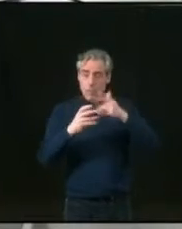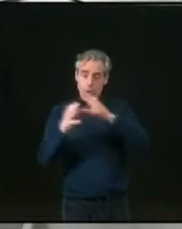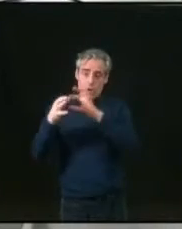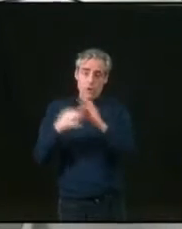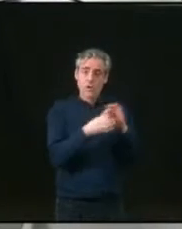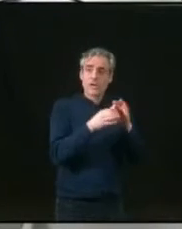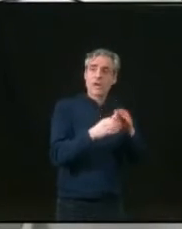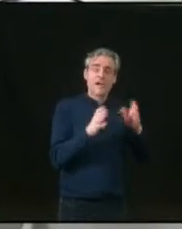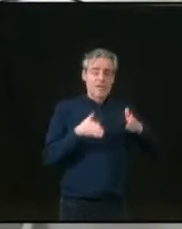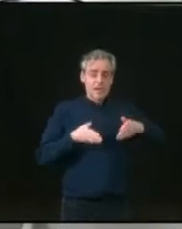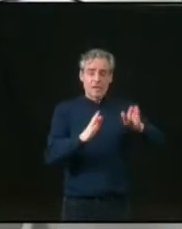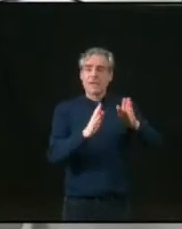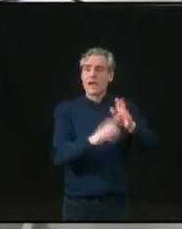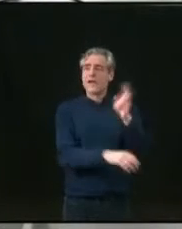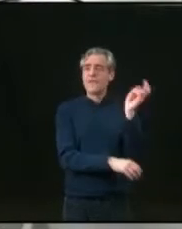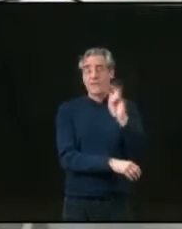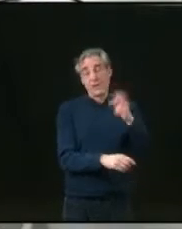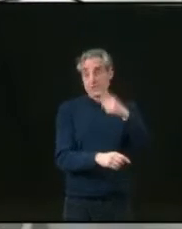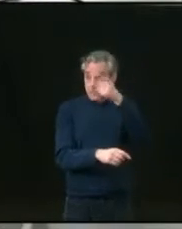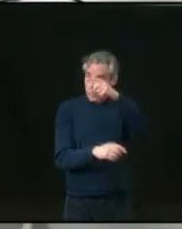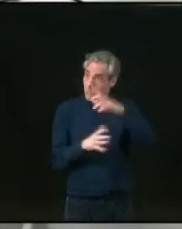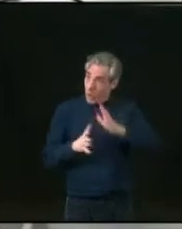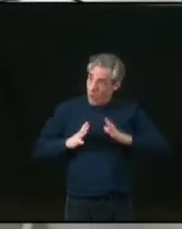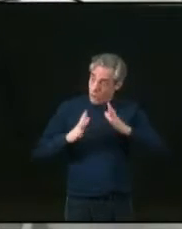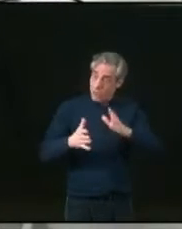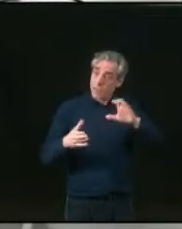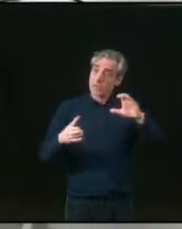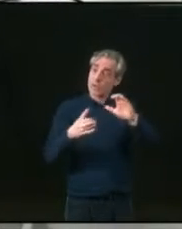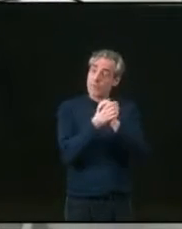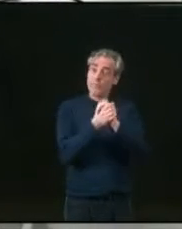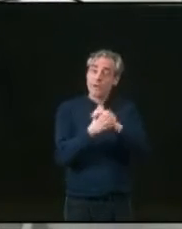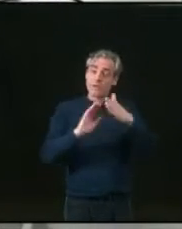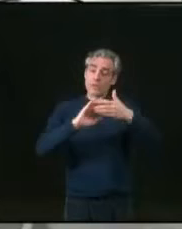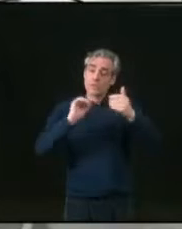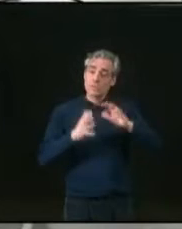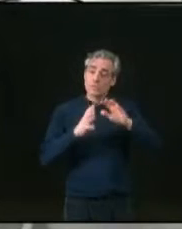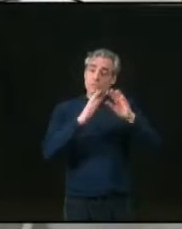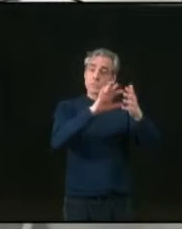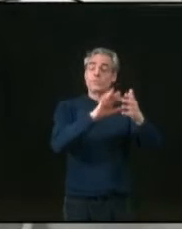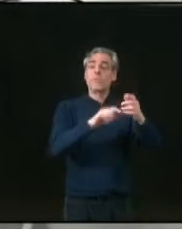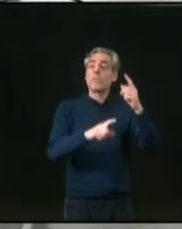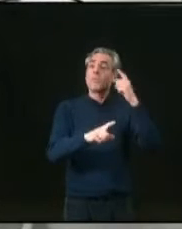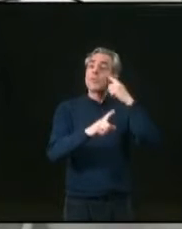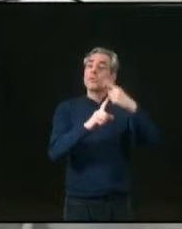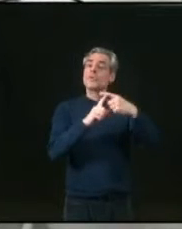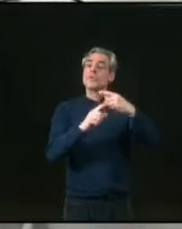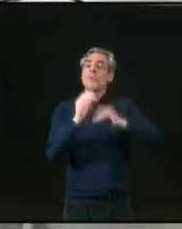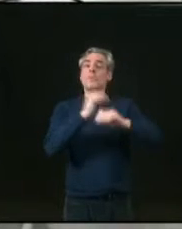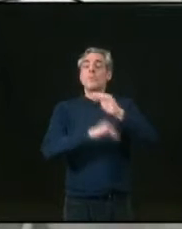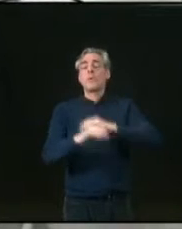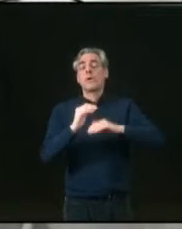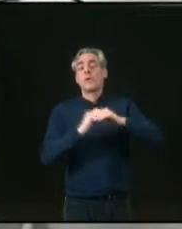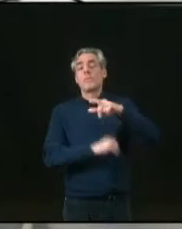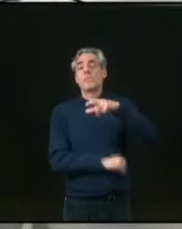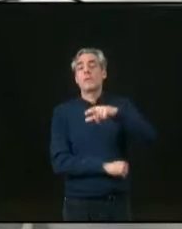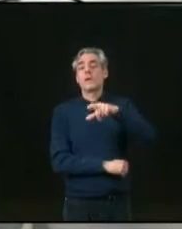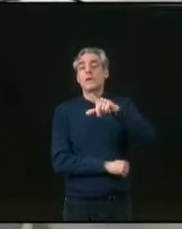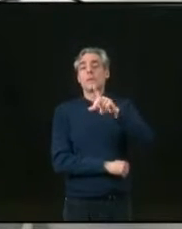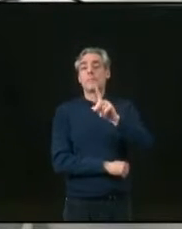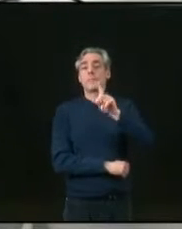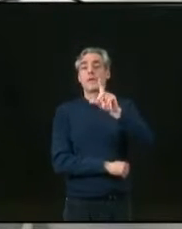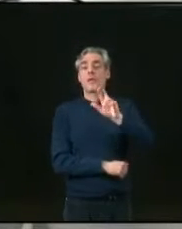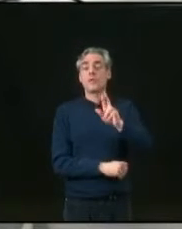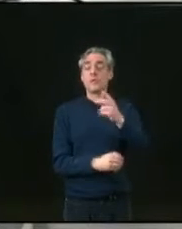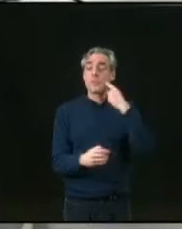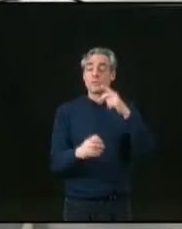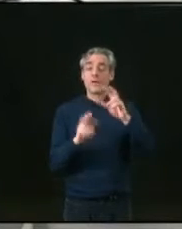les trames vertes, qui sont un des engagements dans le pacte de la transition, ou encore avec le plan local d'urbanisme ? Pour